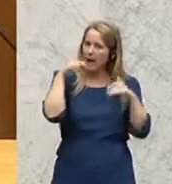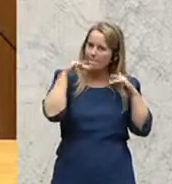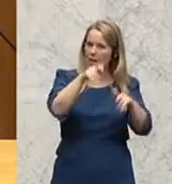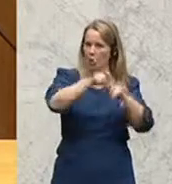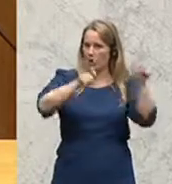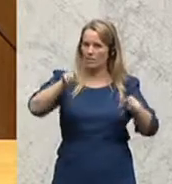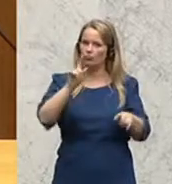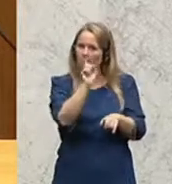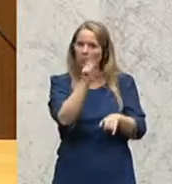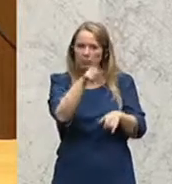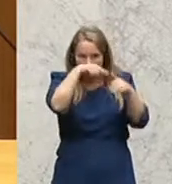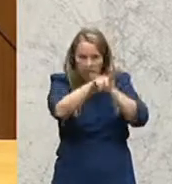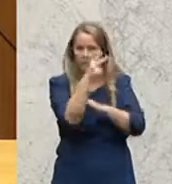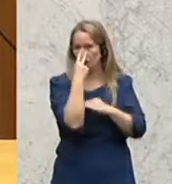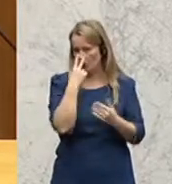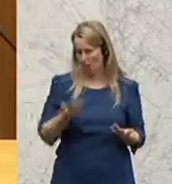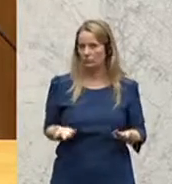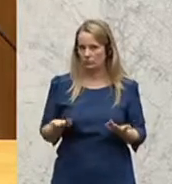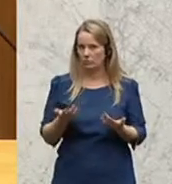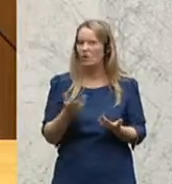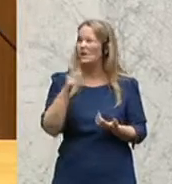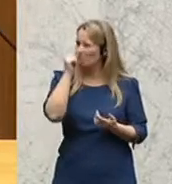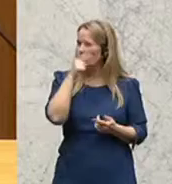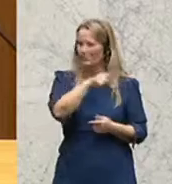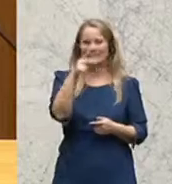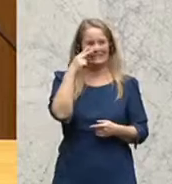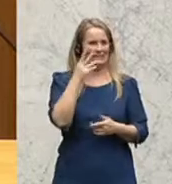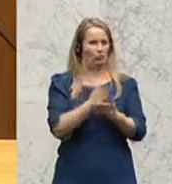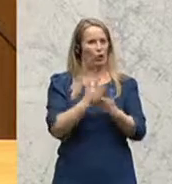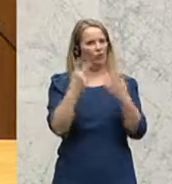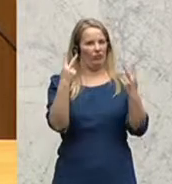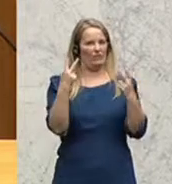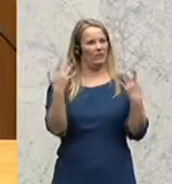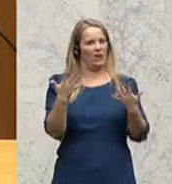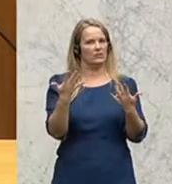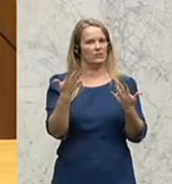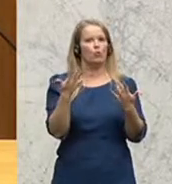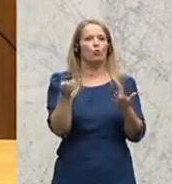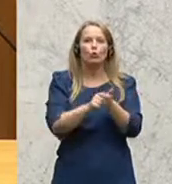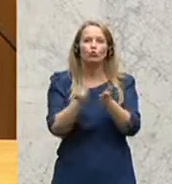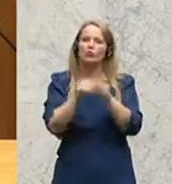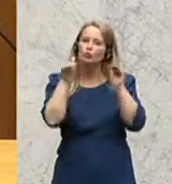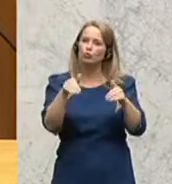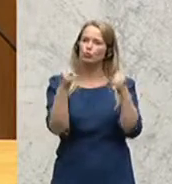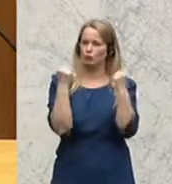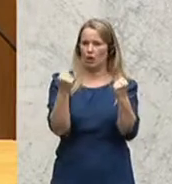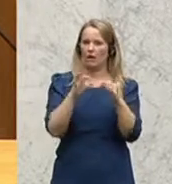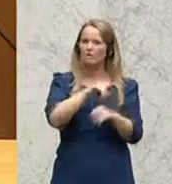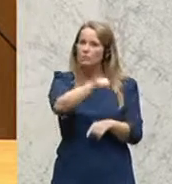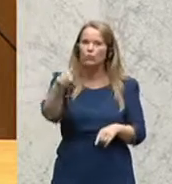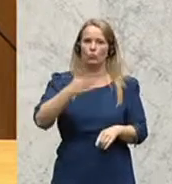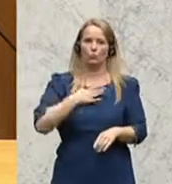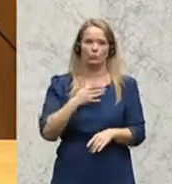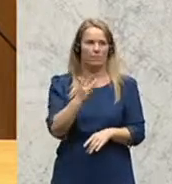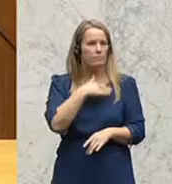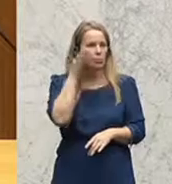Menschen besucht. Da sieht man, wie wichtig ein starker Konsumentenschutz für unsere Bürgerinnen